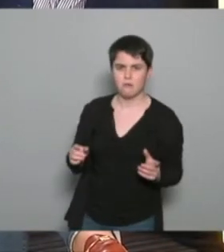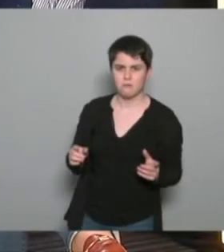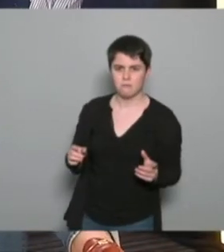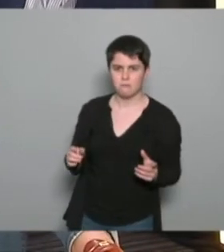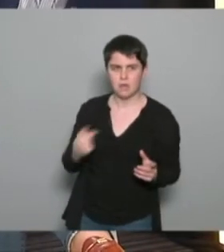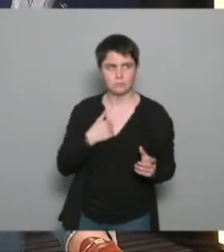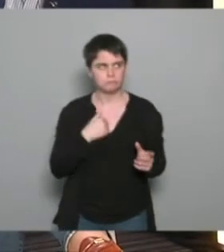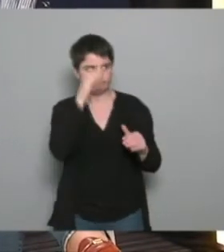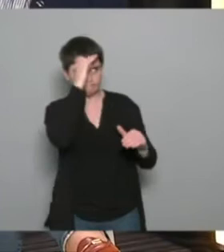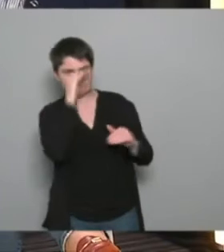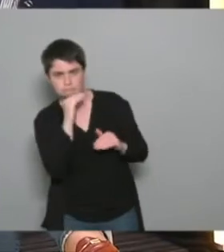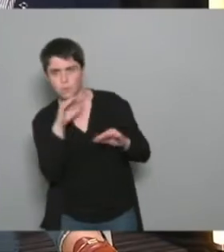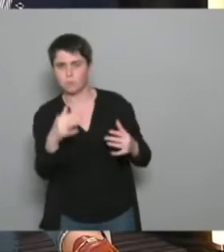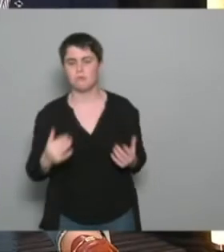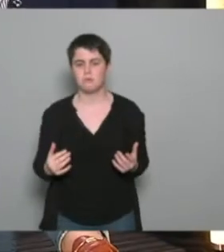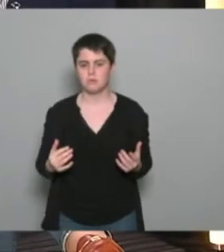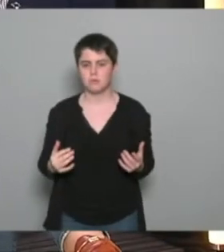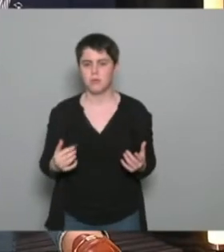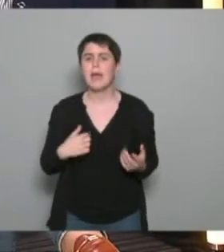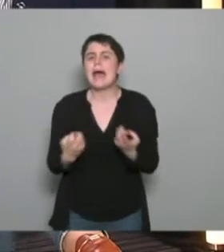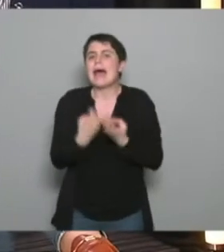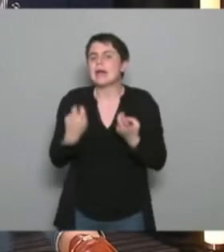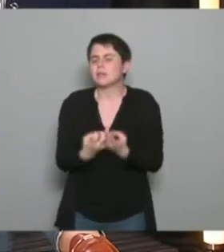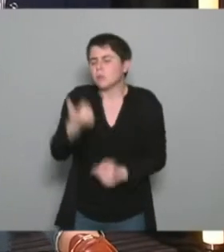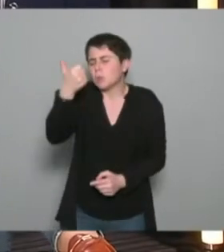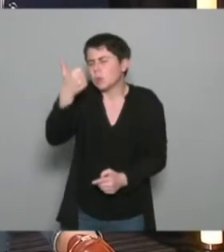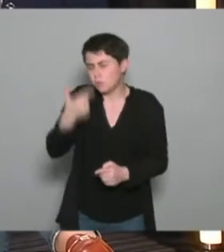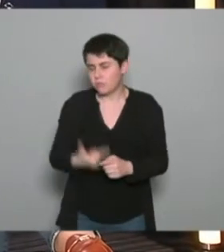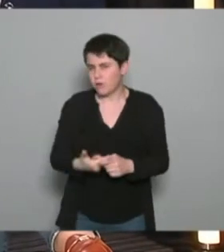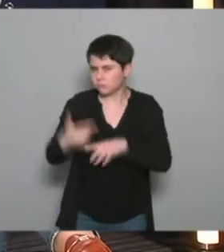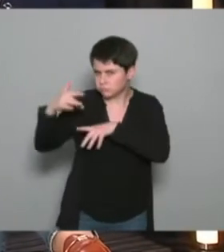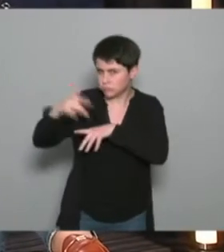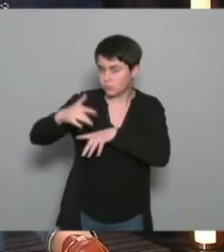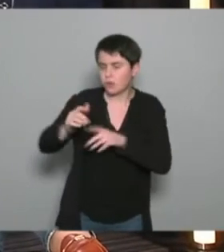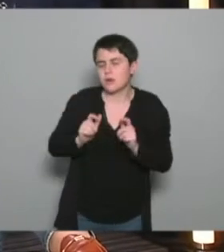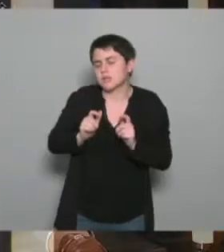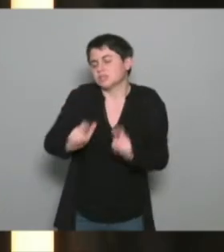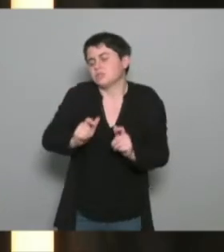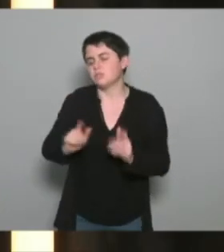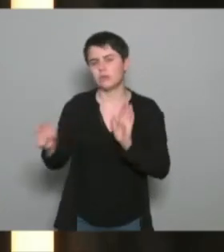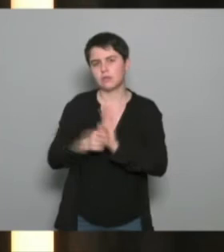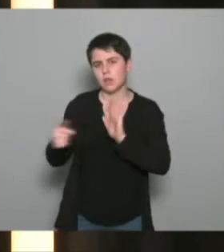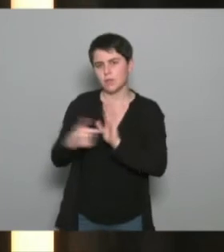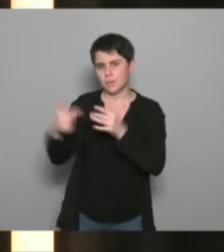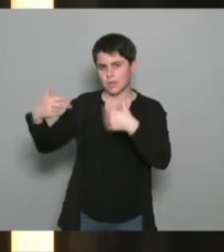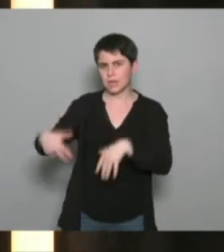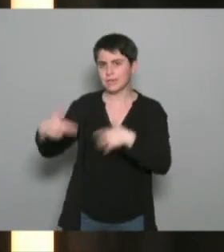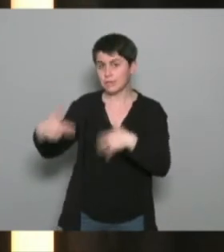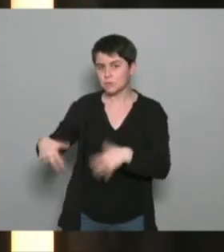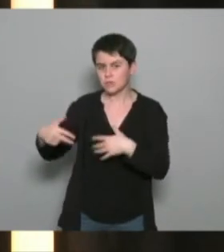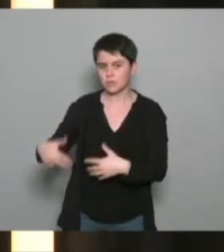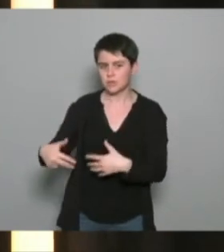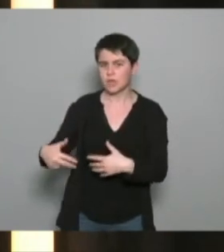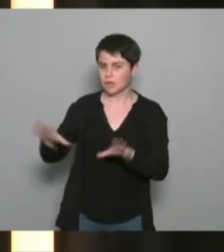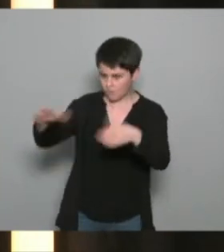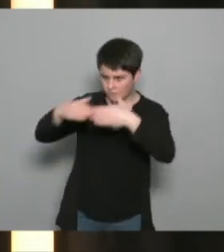citer en exemple une formation à laquelle j'ai eu la chance de pouvoir participer en 2018 qui était vraiment je trouve que c'est une